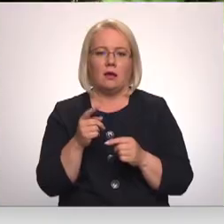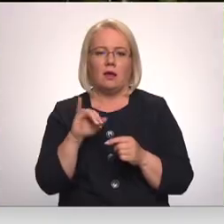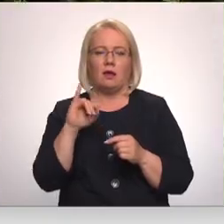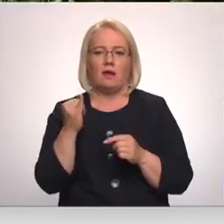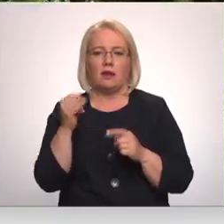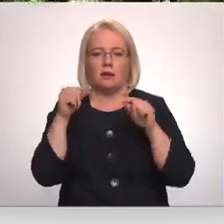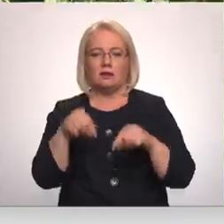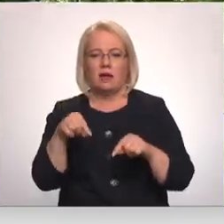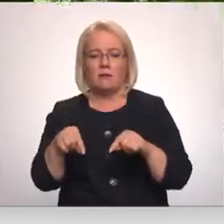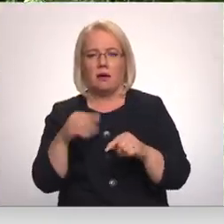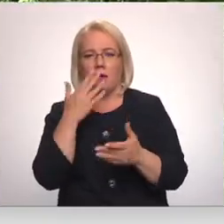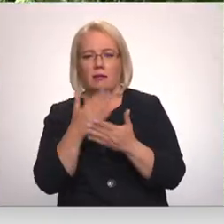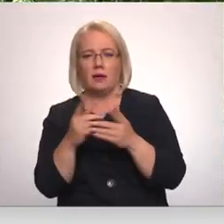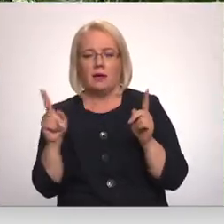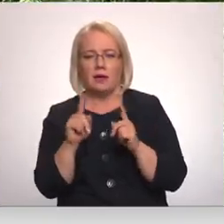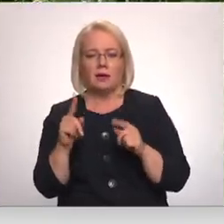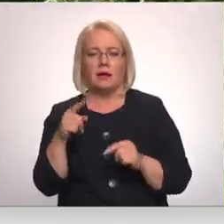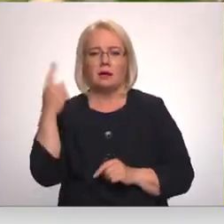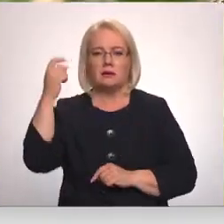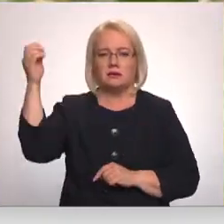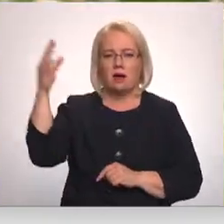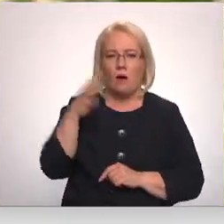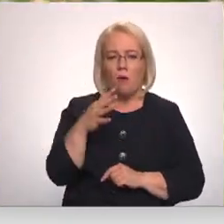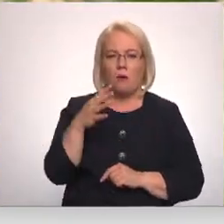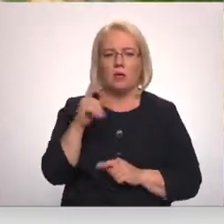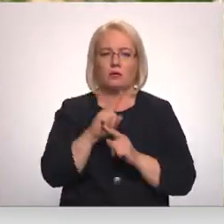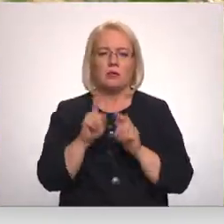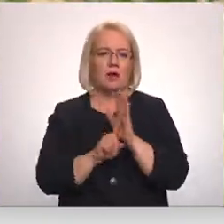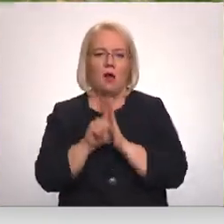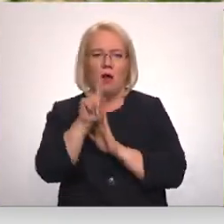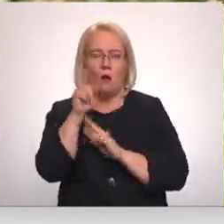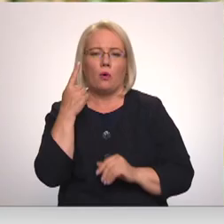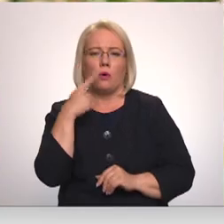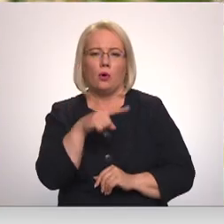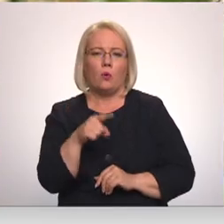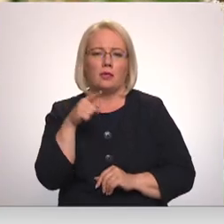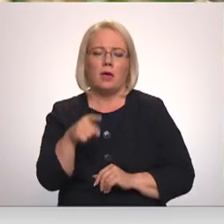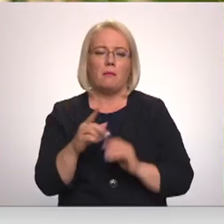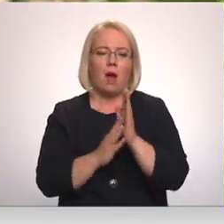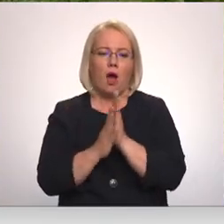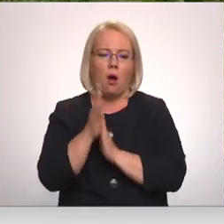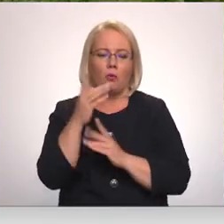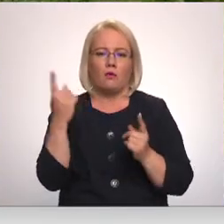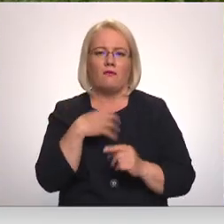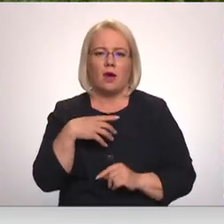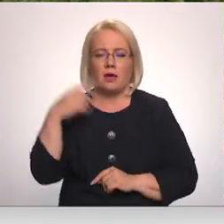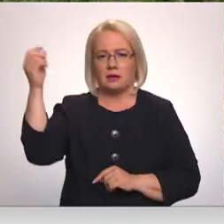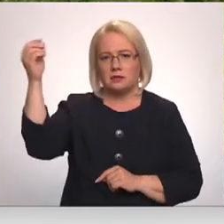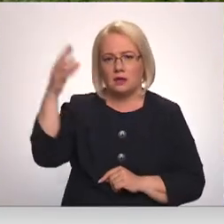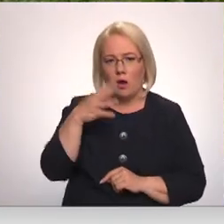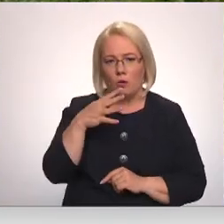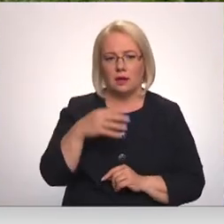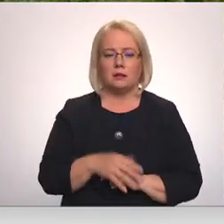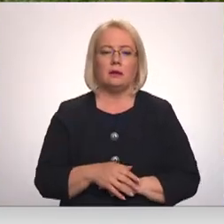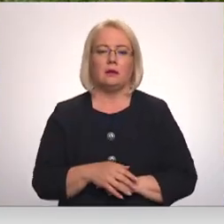zemē, ja nevar izstrādot, sajiet, ka es saulis jau nebūju, arī neaugs. Jau vāga tūmēr saugs, kuram vāga tūs saulē. Tiek neņģi laikam naļīsim